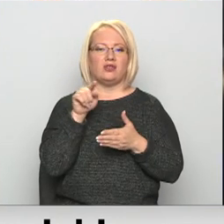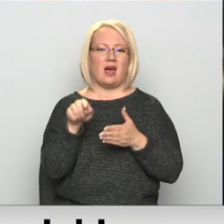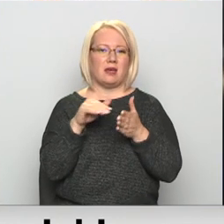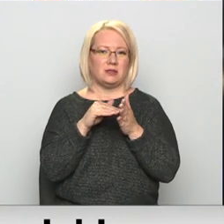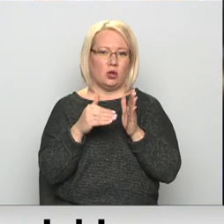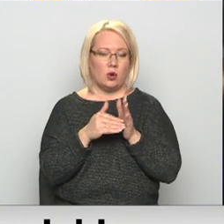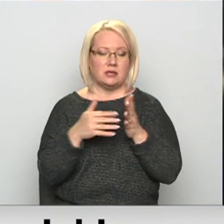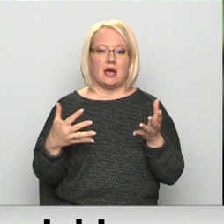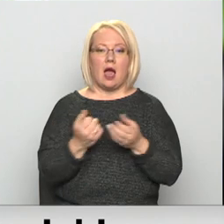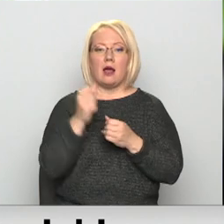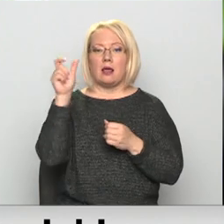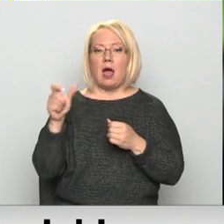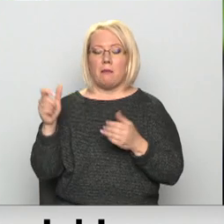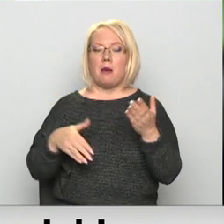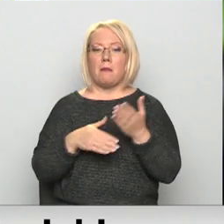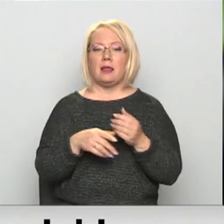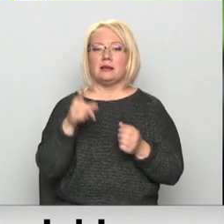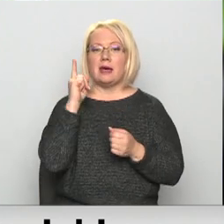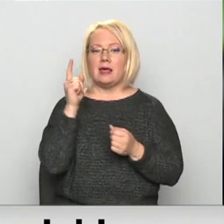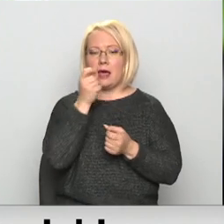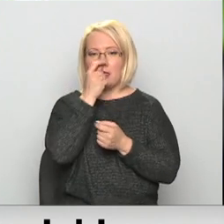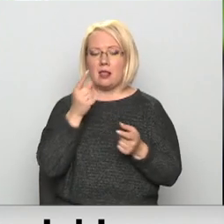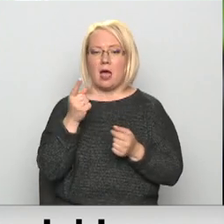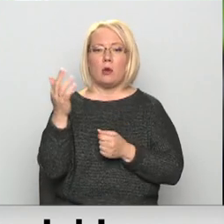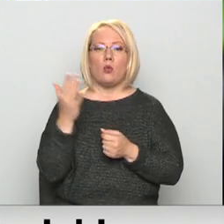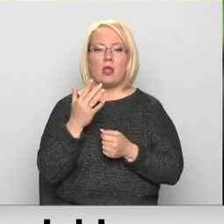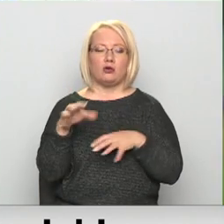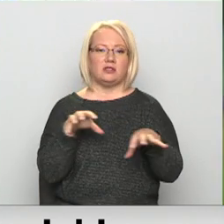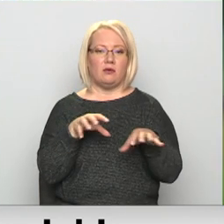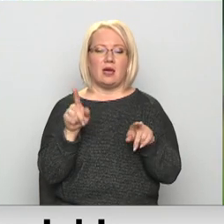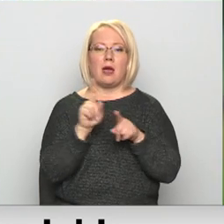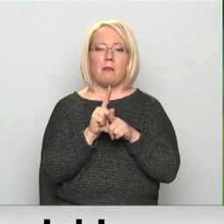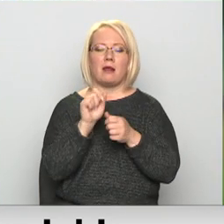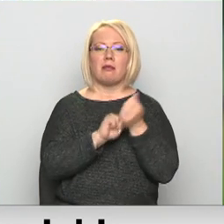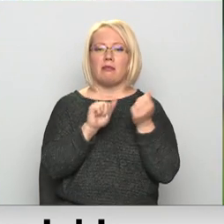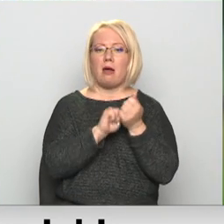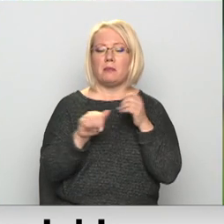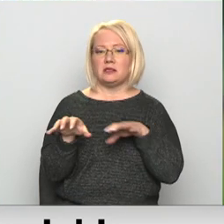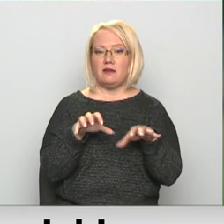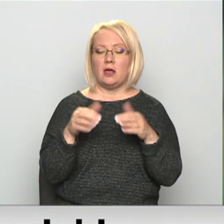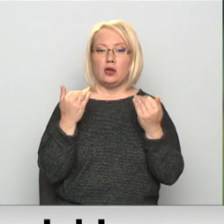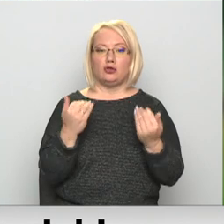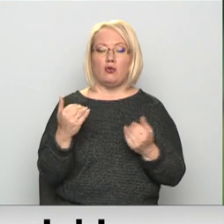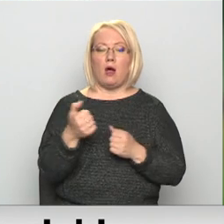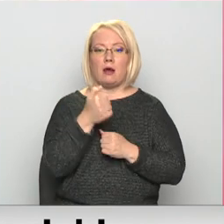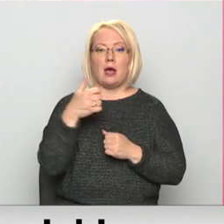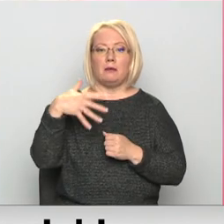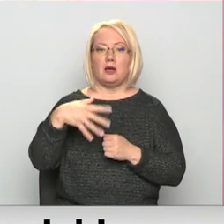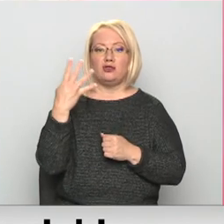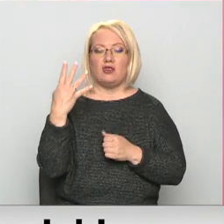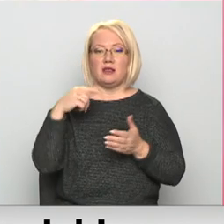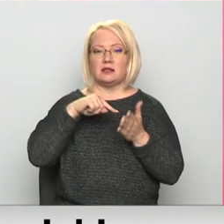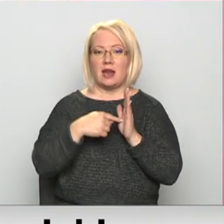vērā, ka glābēji palīdz ne tikai nelēmē nokļuvušiem mājdzīvniekiem, bet arī savu vaļas dzīvniekiem, šogad 54 gadījumos